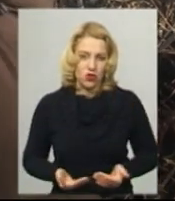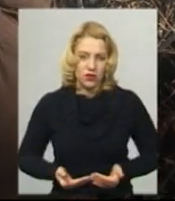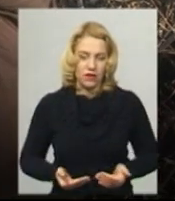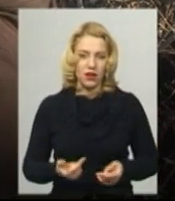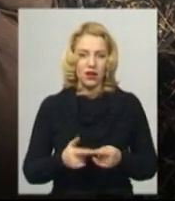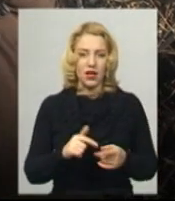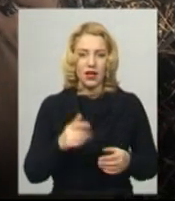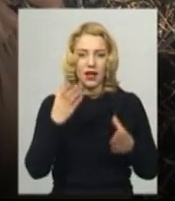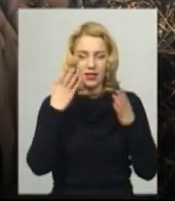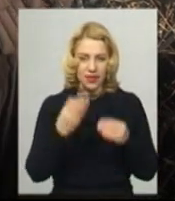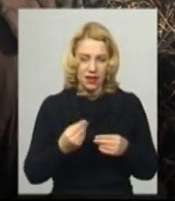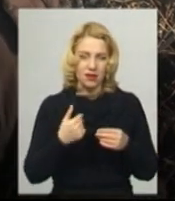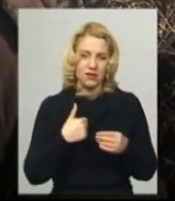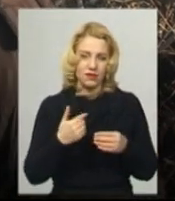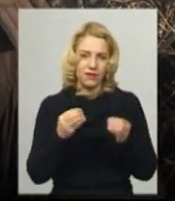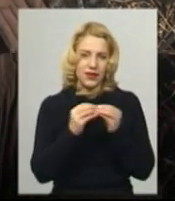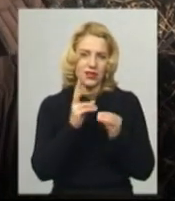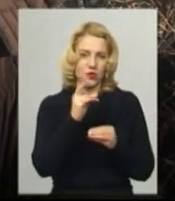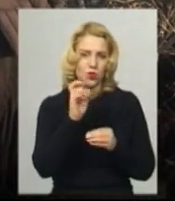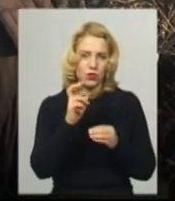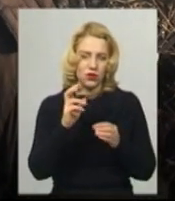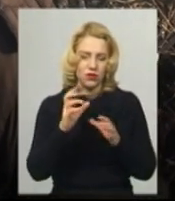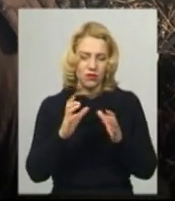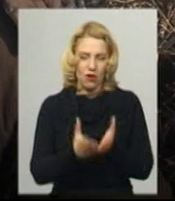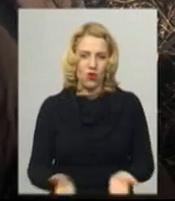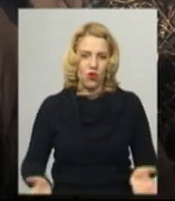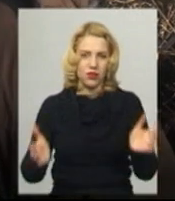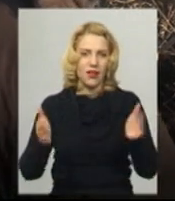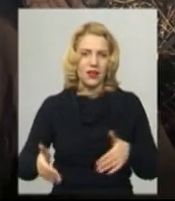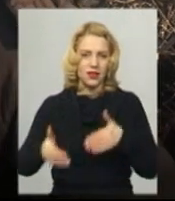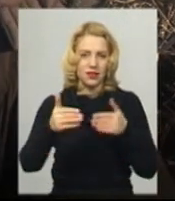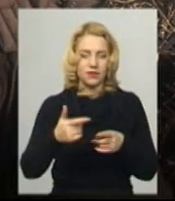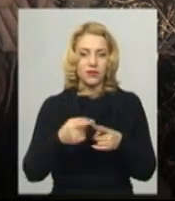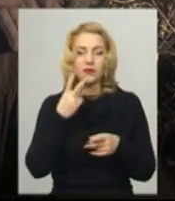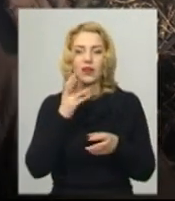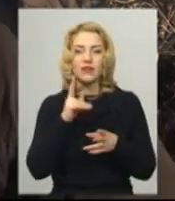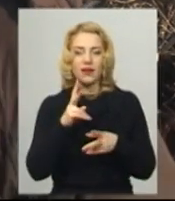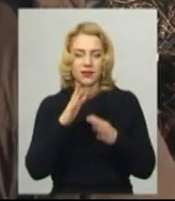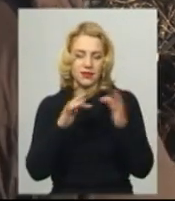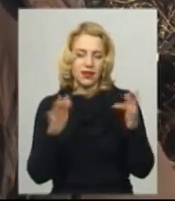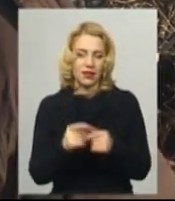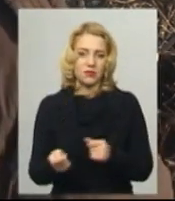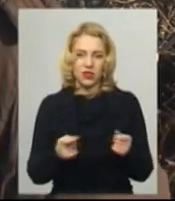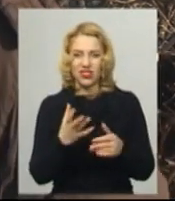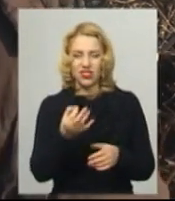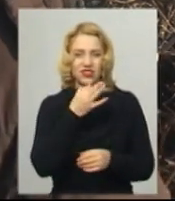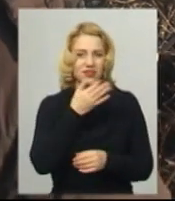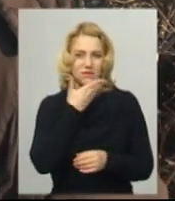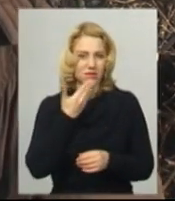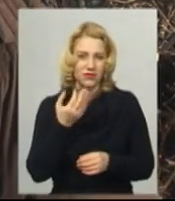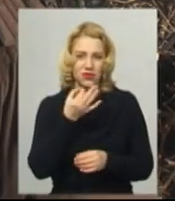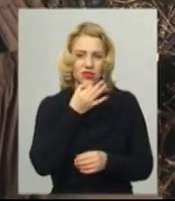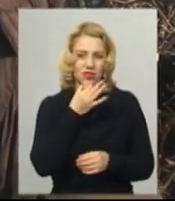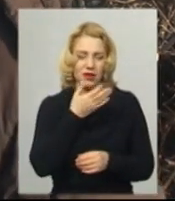набиваємо контейнер цього 10 кубів. Смотрю, як ялинки підвозять. Зараз ще не дуже масово йде